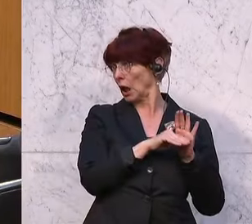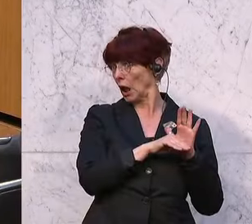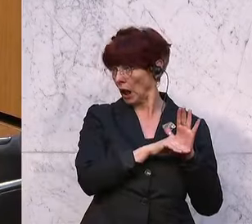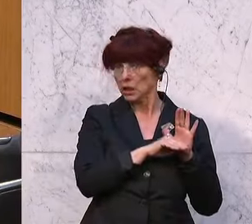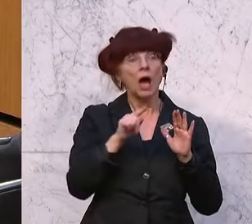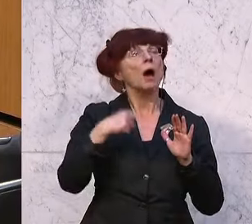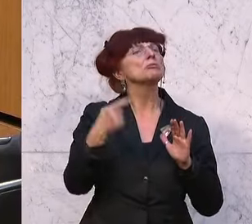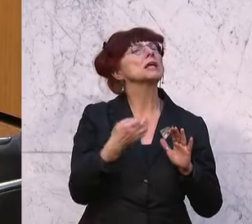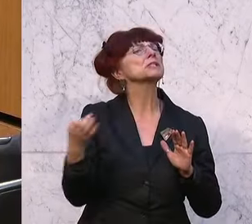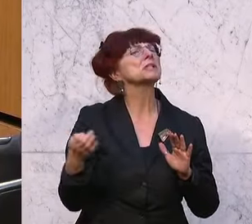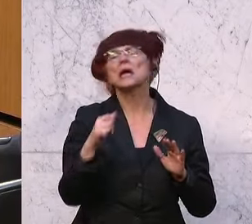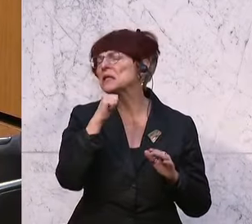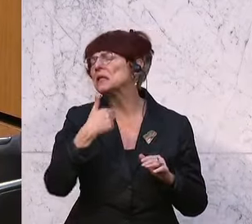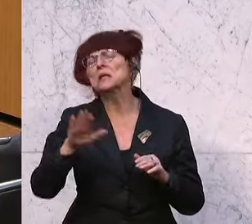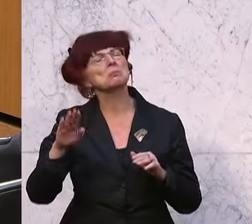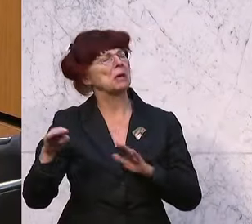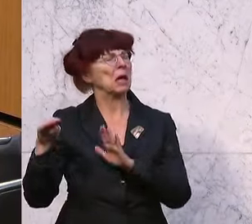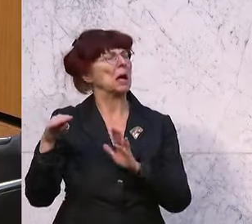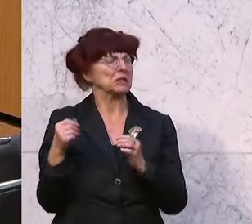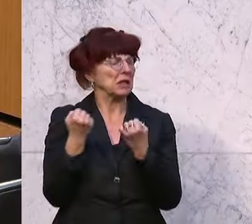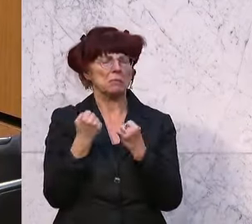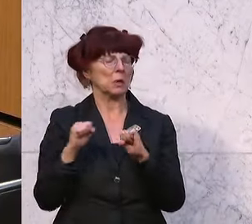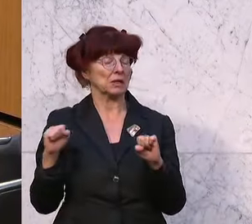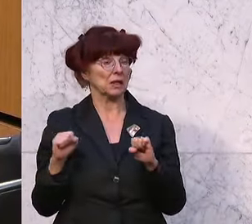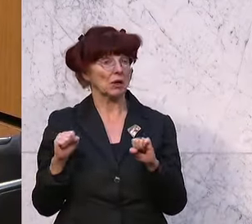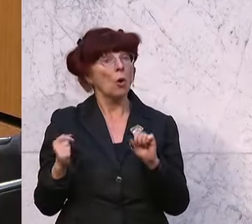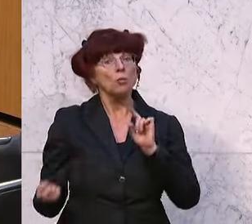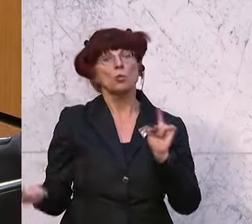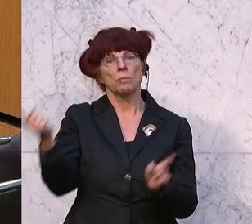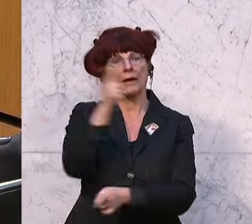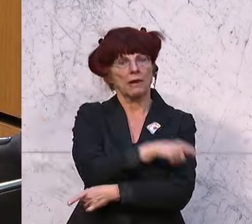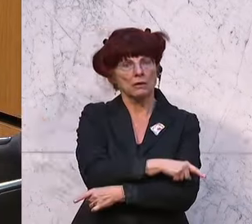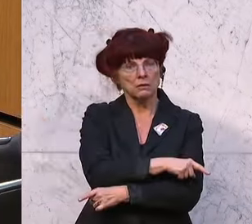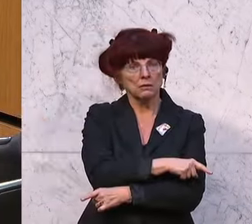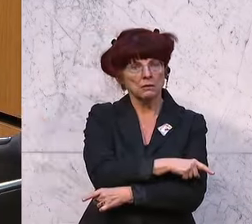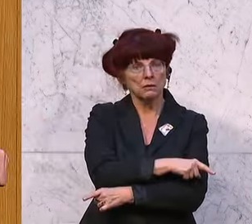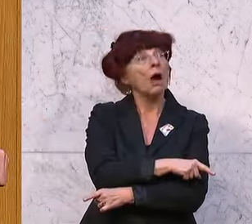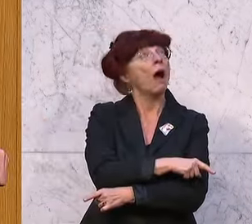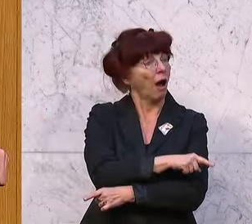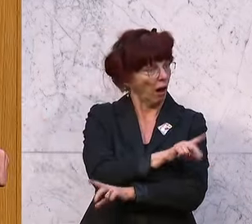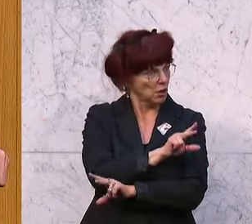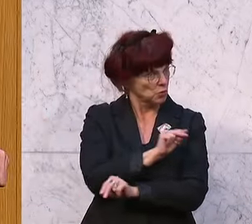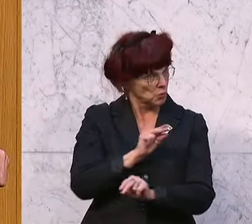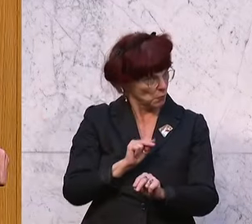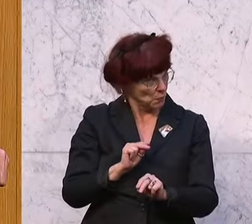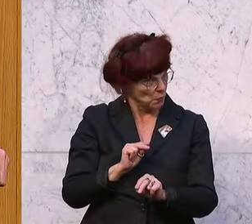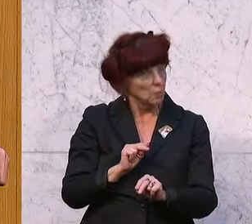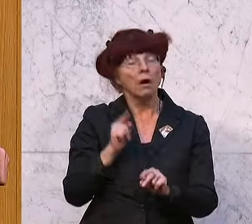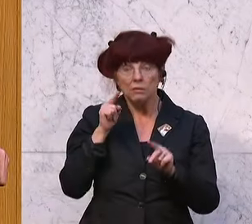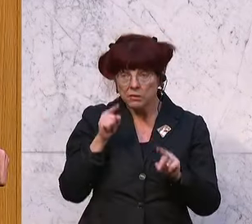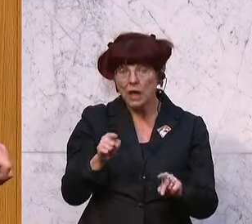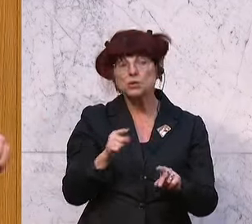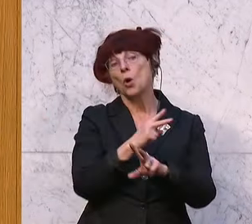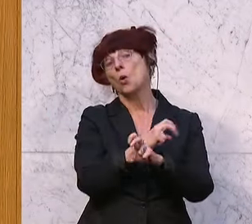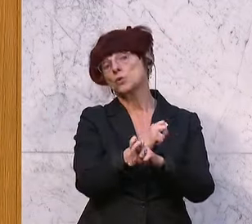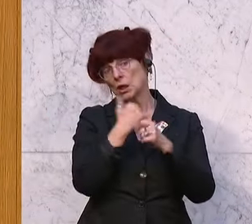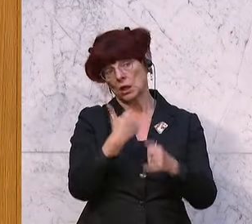nächsten Tag dann undemokratisch. Und das, was gestern undemokratisch war, das ist am nächsten Tag dann demokratisch. Das ist die große Lektion, die